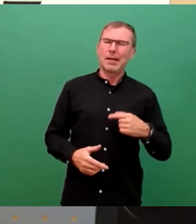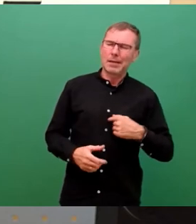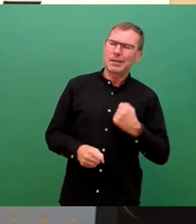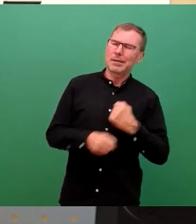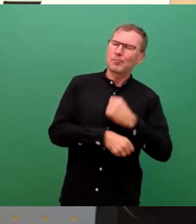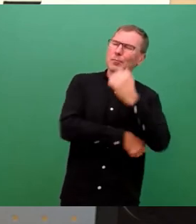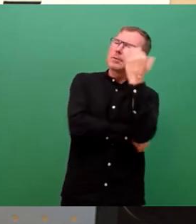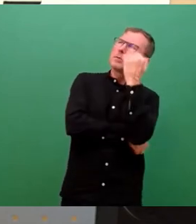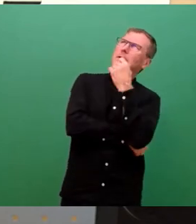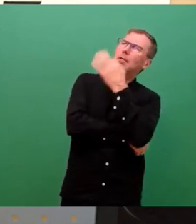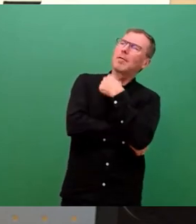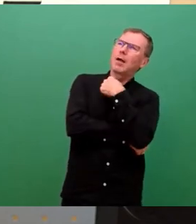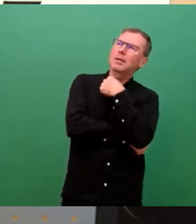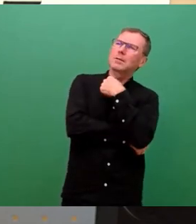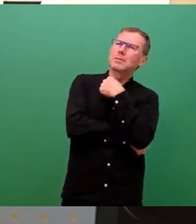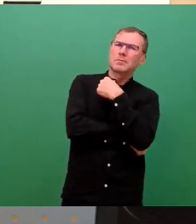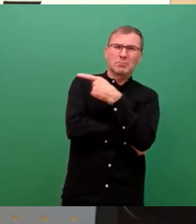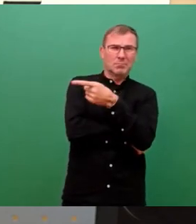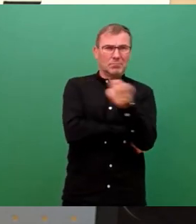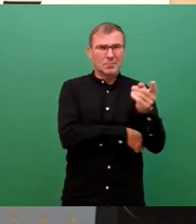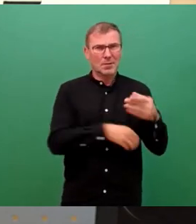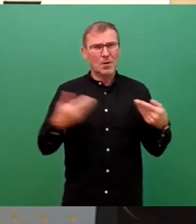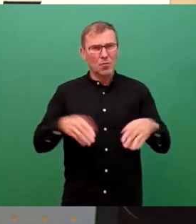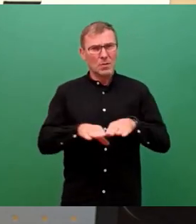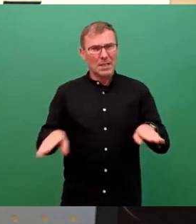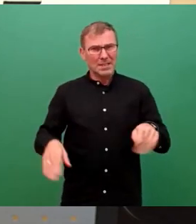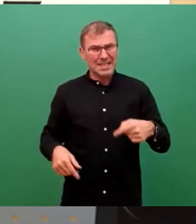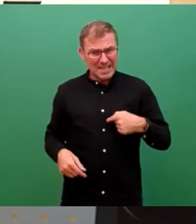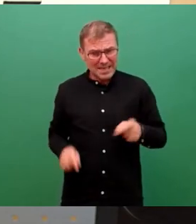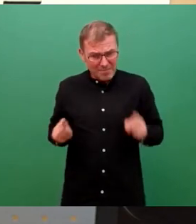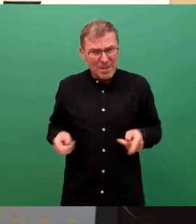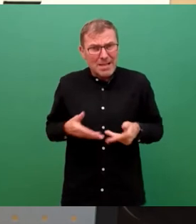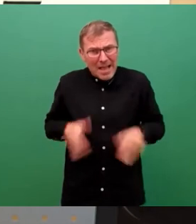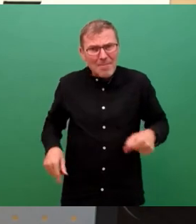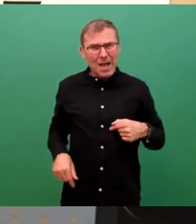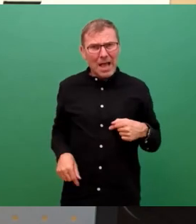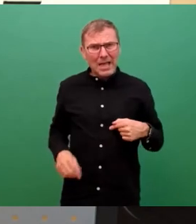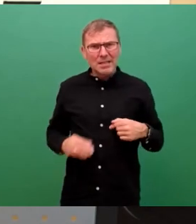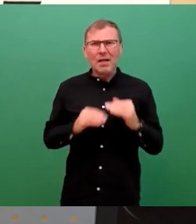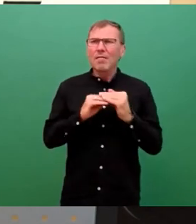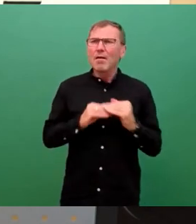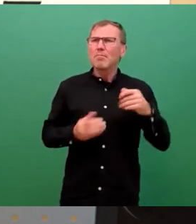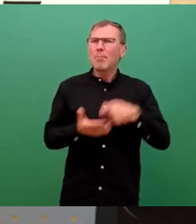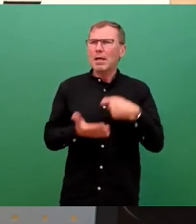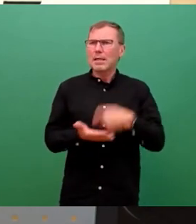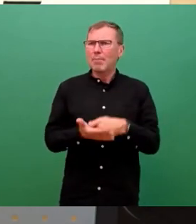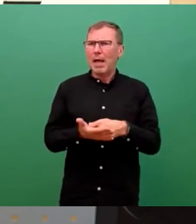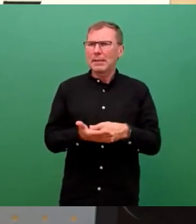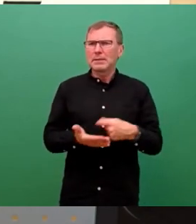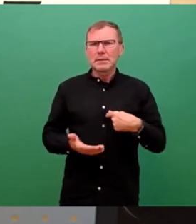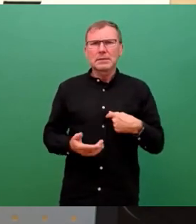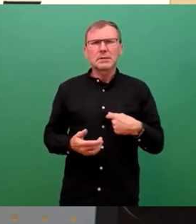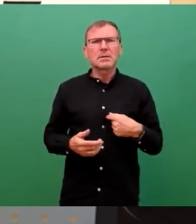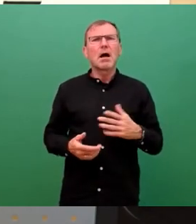bezüglich dieser libertären Grundeinrichtung, ob ich bereit bin, für einen höheren Marktpreis als Konsument ein Stück weit